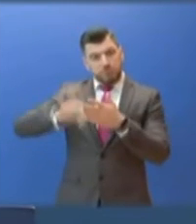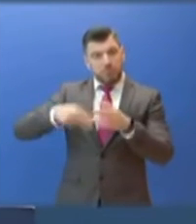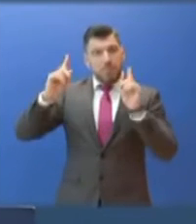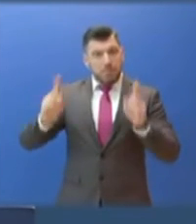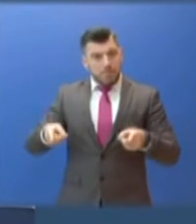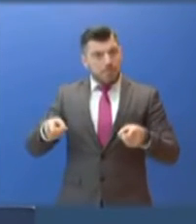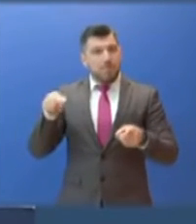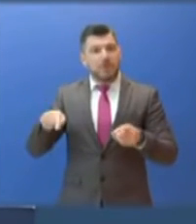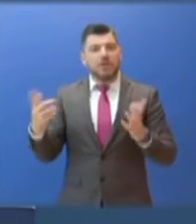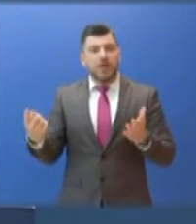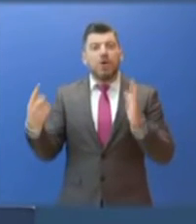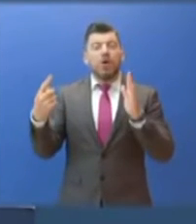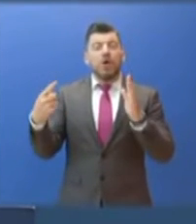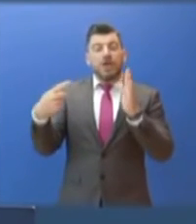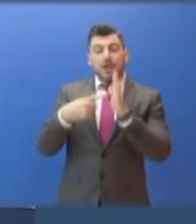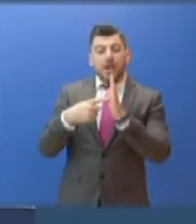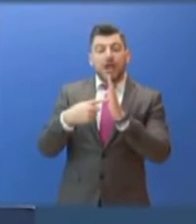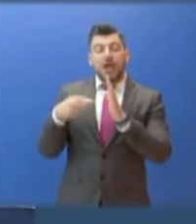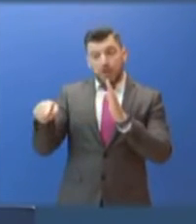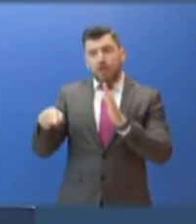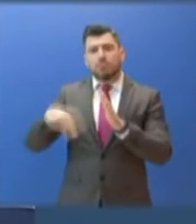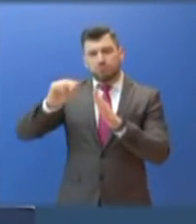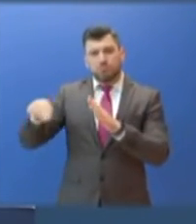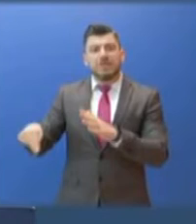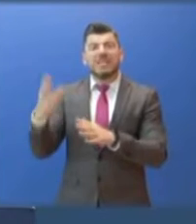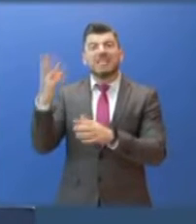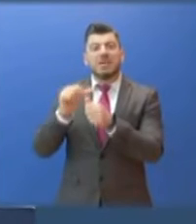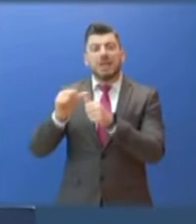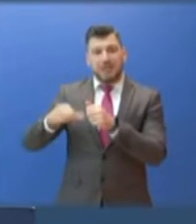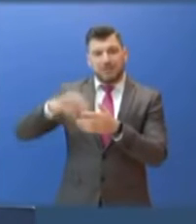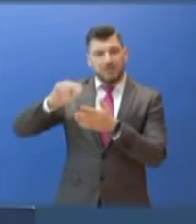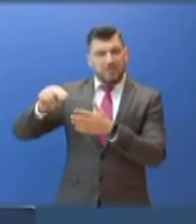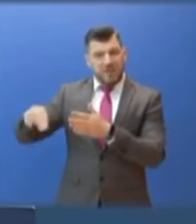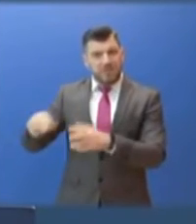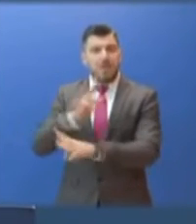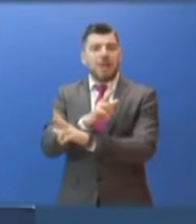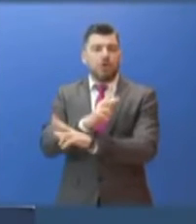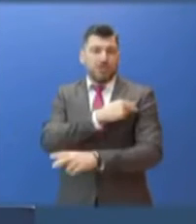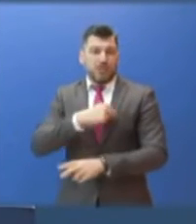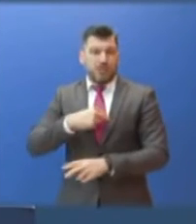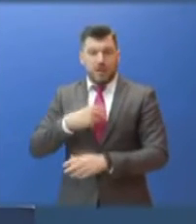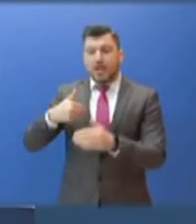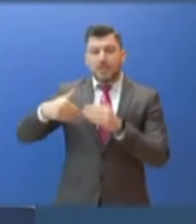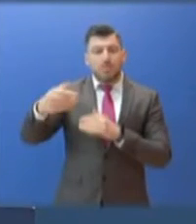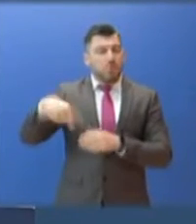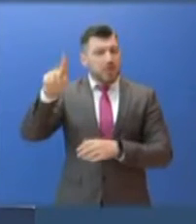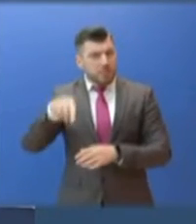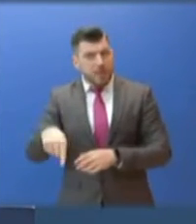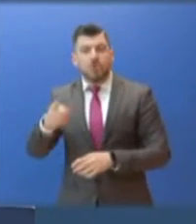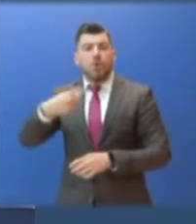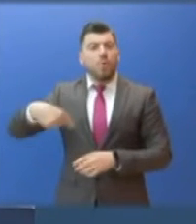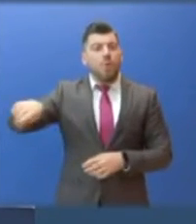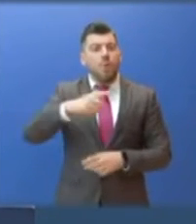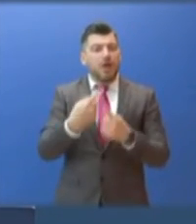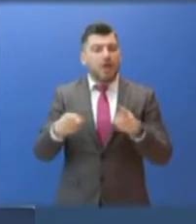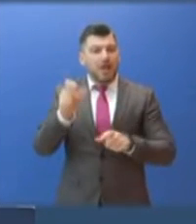566 προσωρινών αναπληρωτών τρίμηνης διάρκειας και ακολουθούν και οι υπόλοιπες προσλήψεις. Μέσα στις επόμενες μέρες όλοι οι διαθέσιμοι